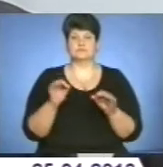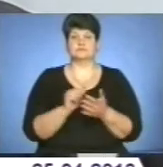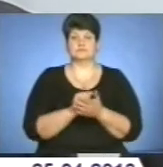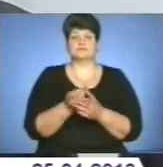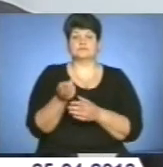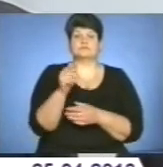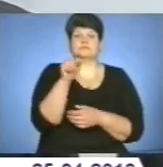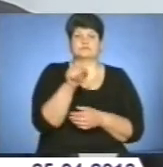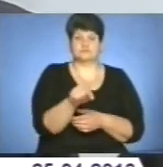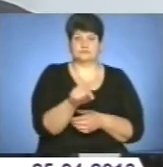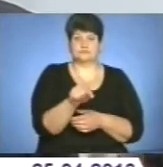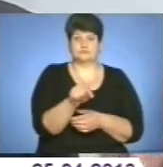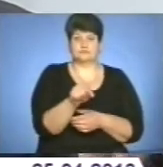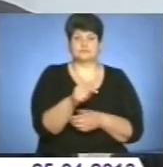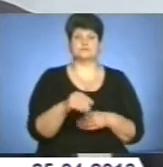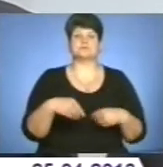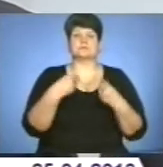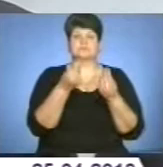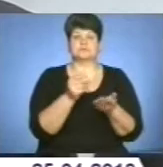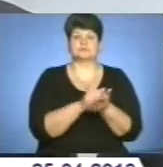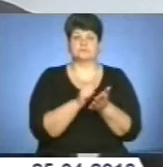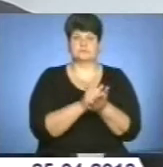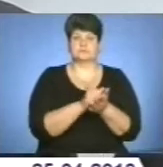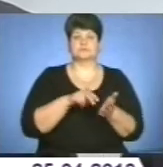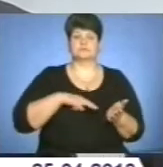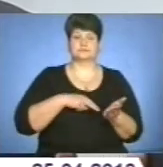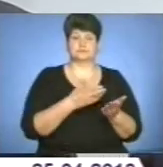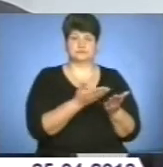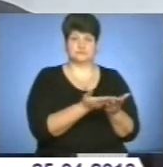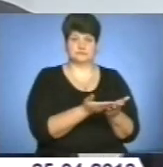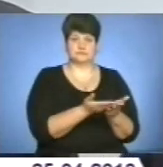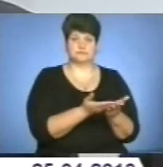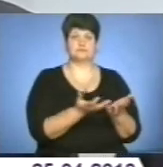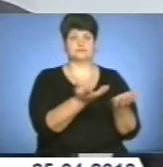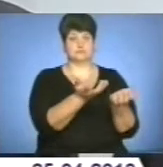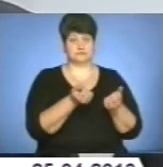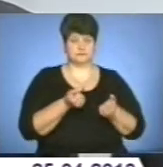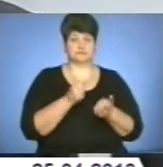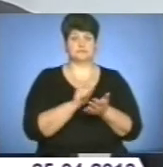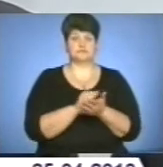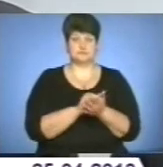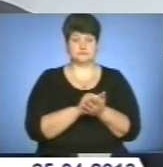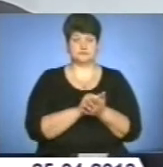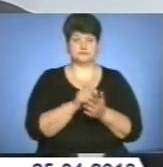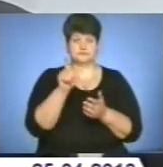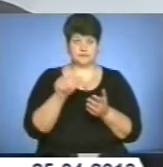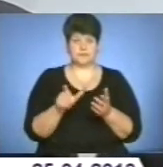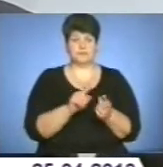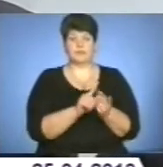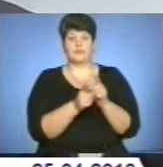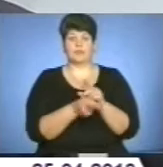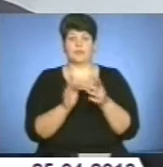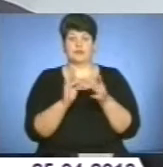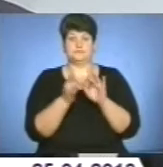приходить сюди, подає документи до адміністратора, адміністратор приймає документи, вносить зразу, переводить їх в електронний режим,